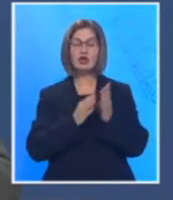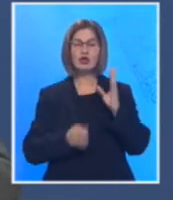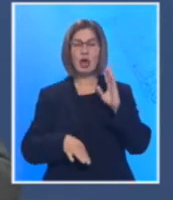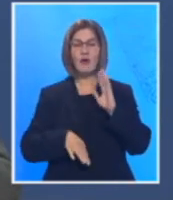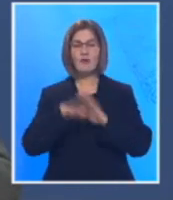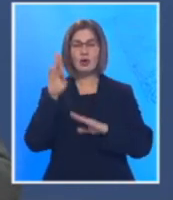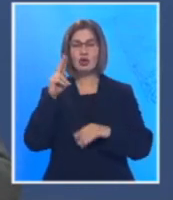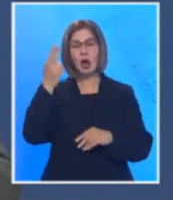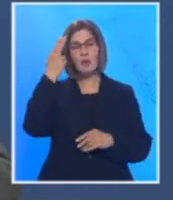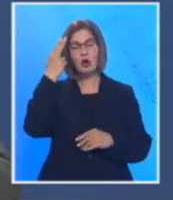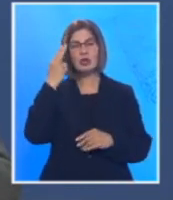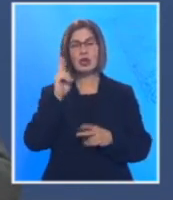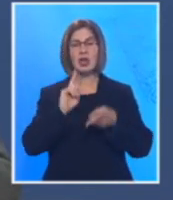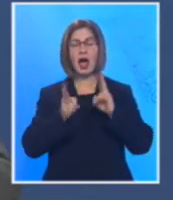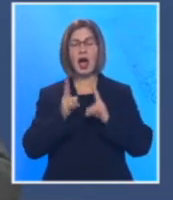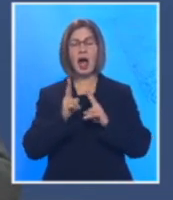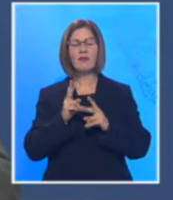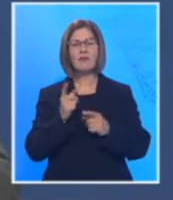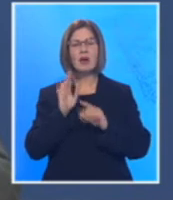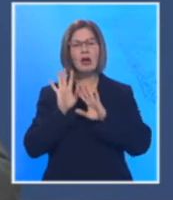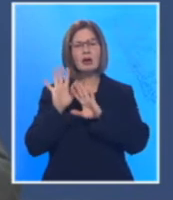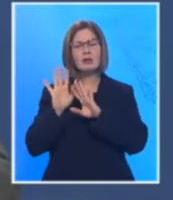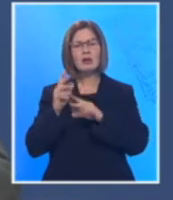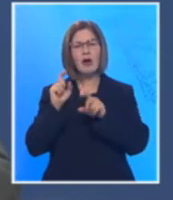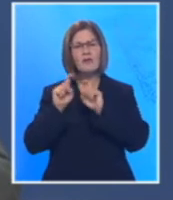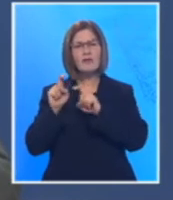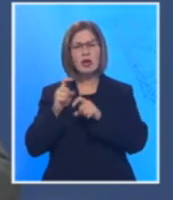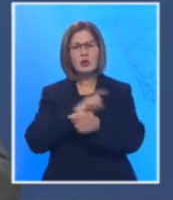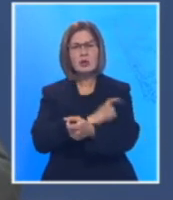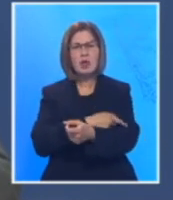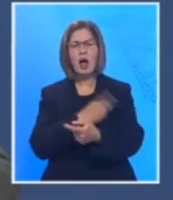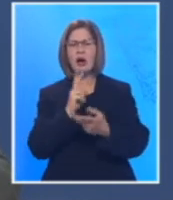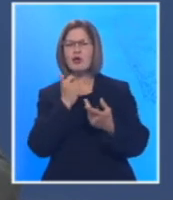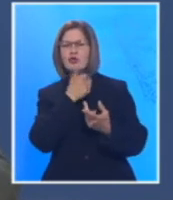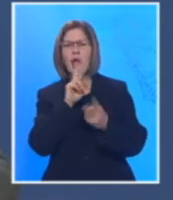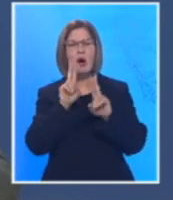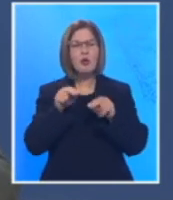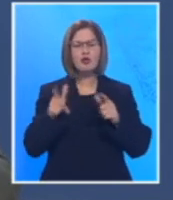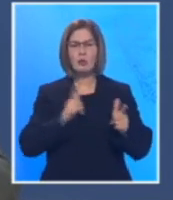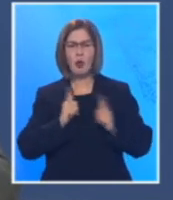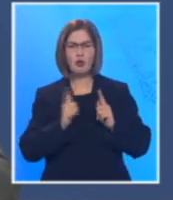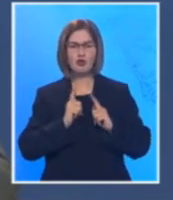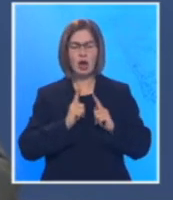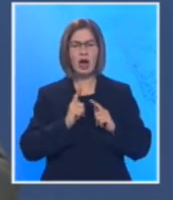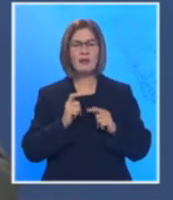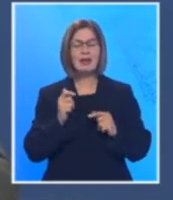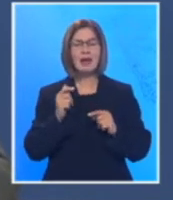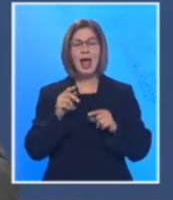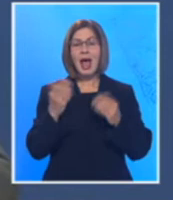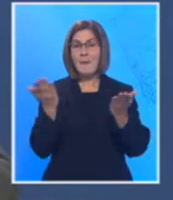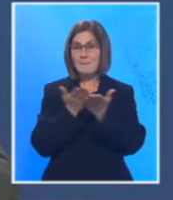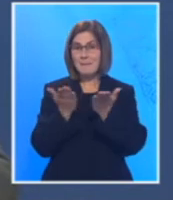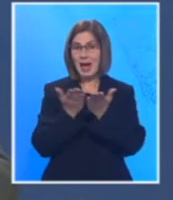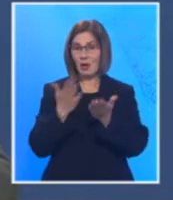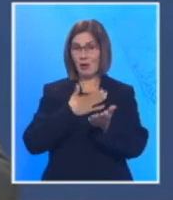poznato kakvi su njegovi potencijali i šta se može očekivati. Paralelno sa našim podacima, sa podacima iz sveta